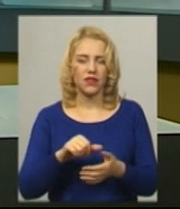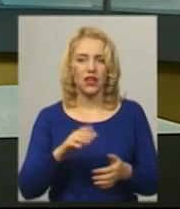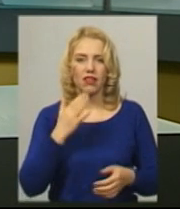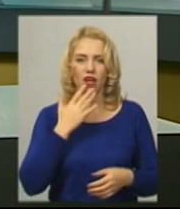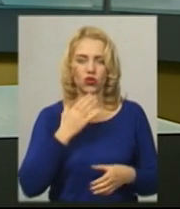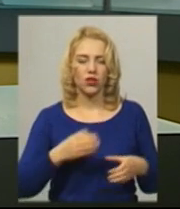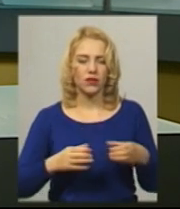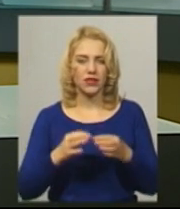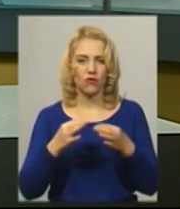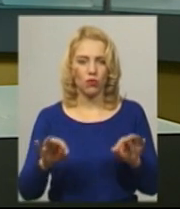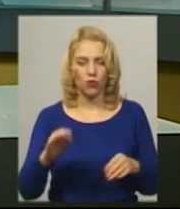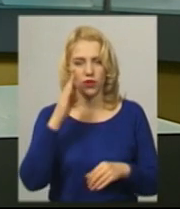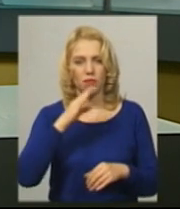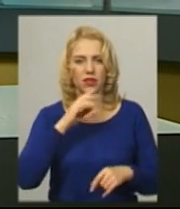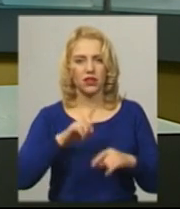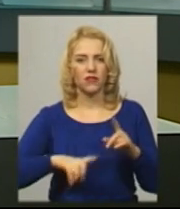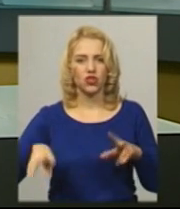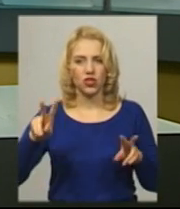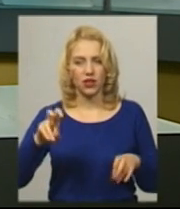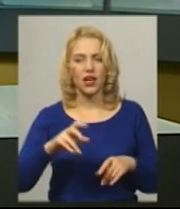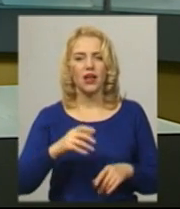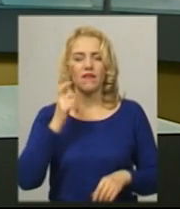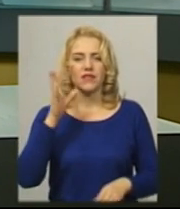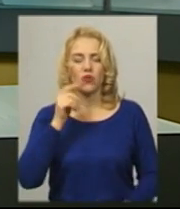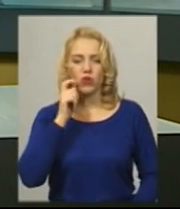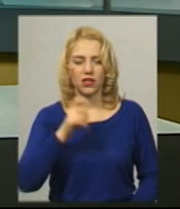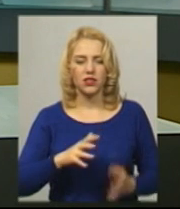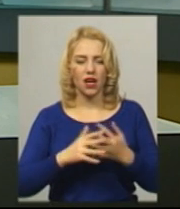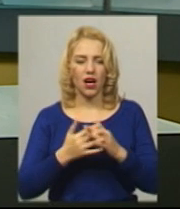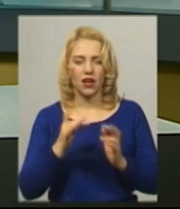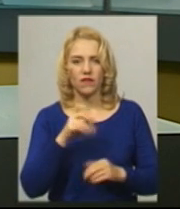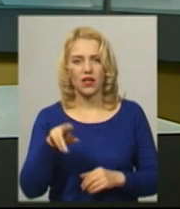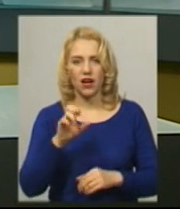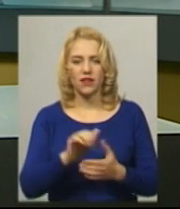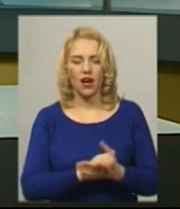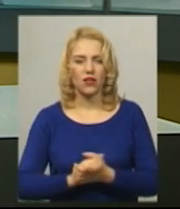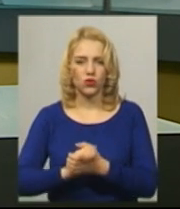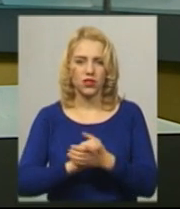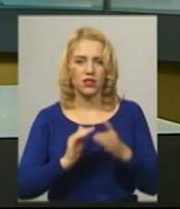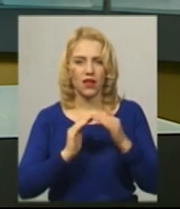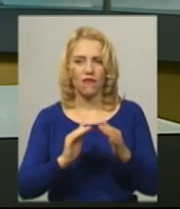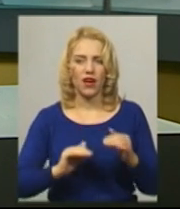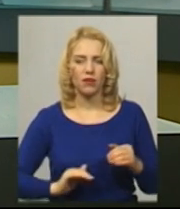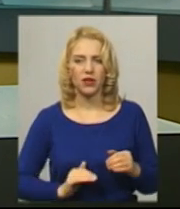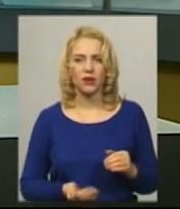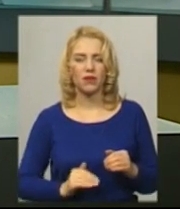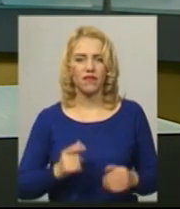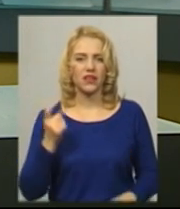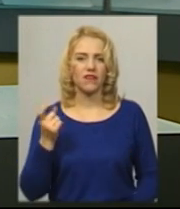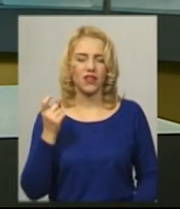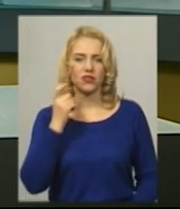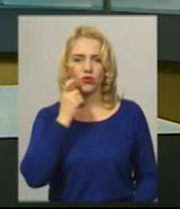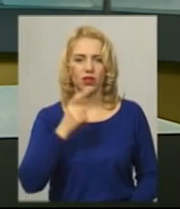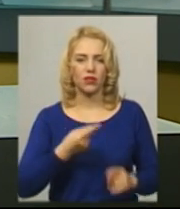«Свободи», «Батьківщини», «Всеукраїнської аграрної ради», «Асоціації фермерів» та «Приватних землевласників України». Про це повідомив